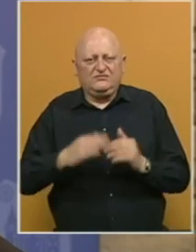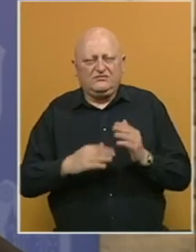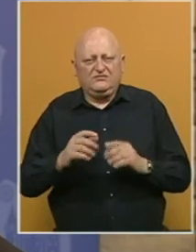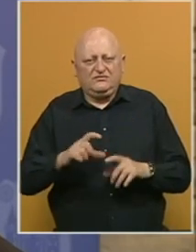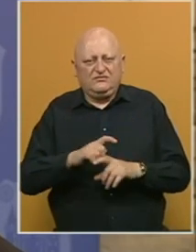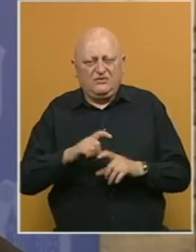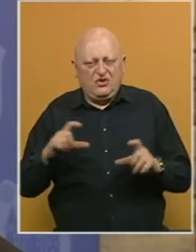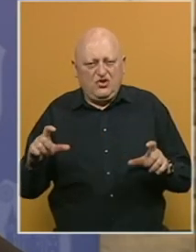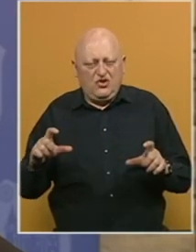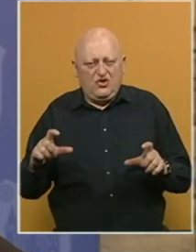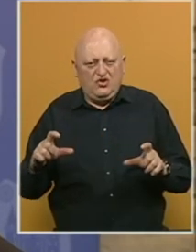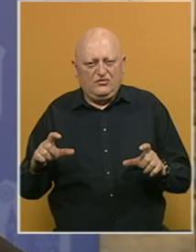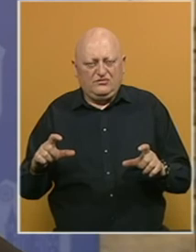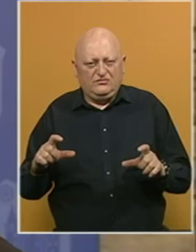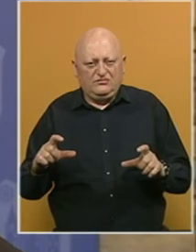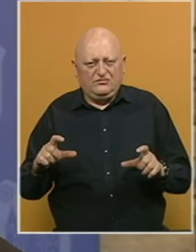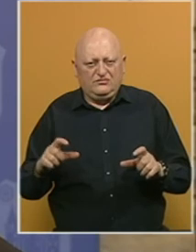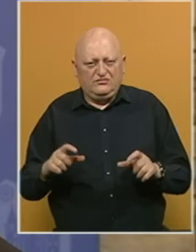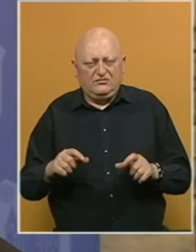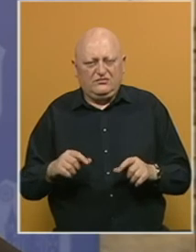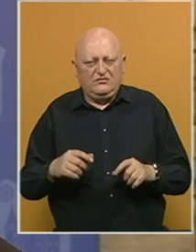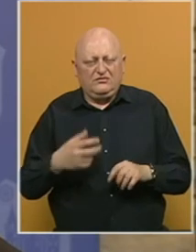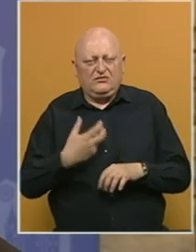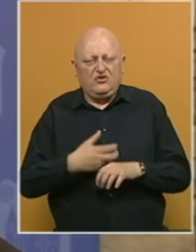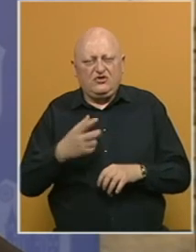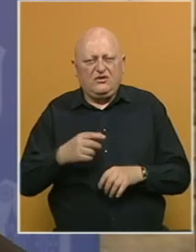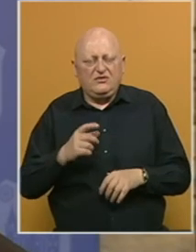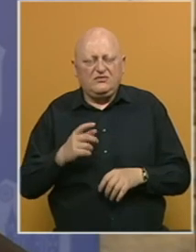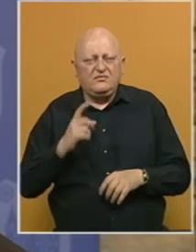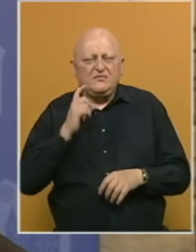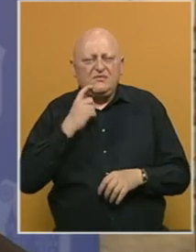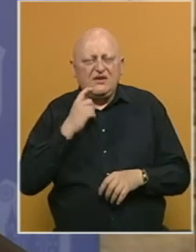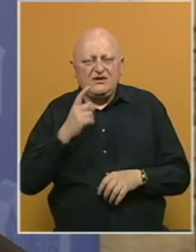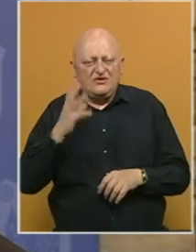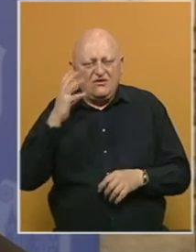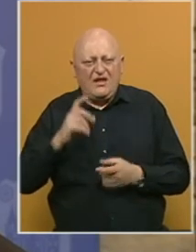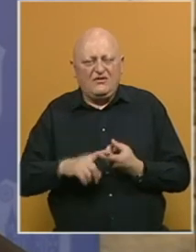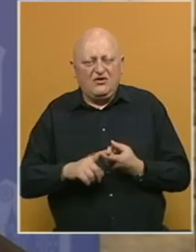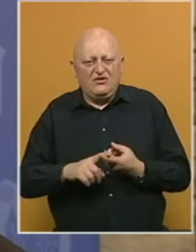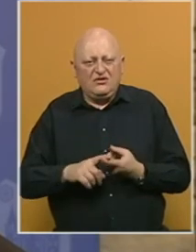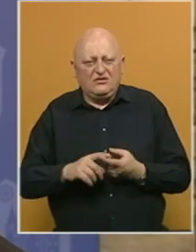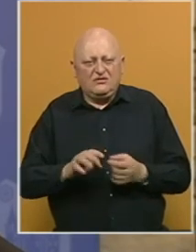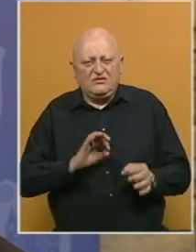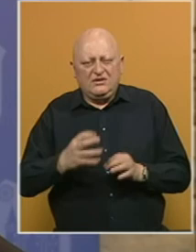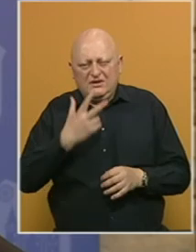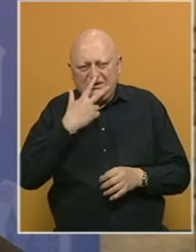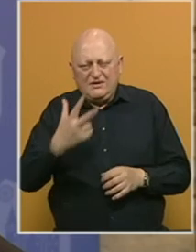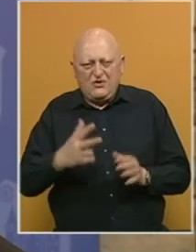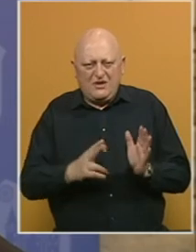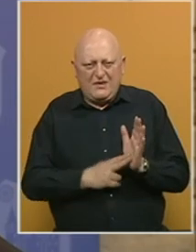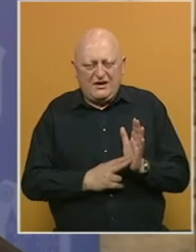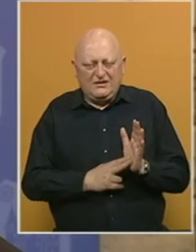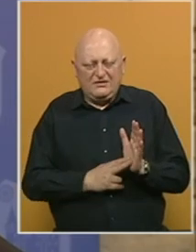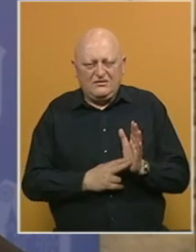doma poliklinike, doma zdravlje u Bihaću i tu je vlada federacije osigrala 3 miliona maraka.